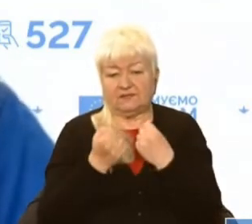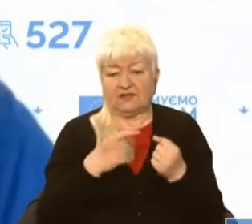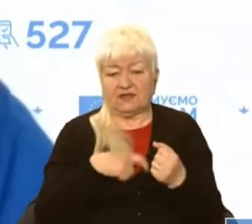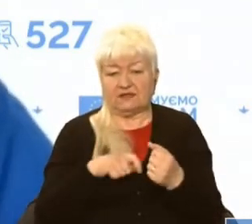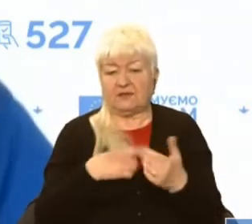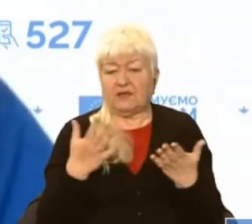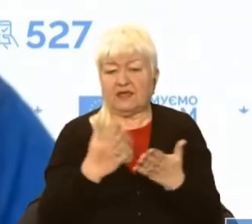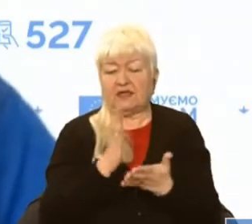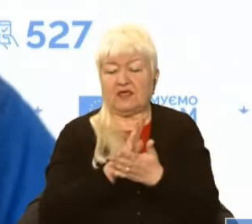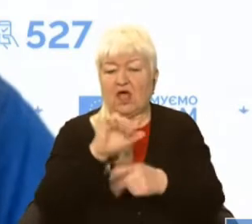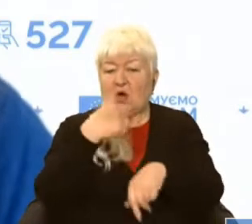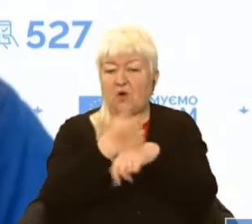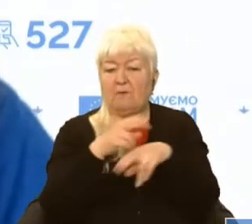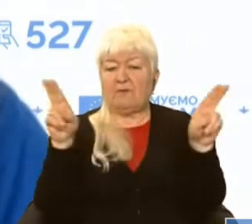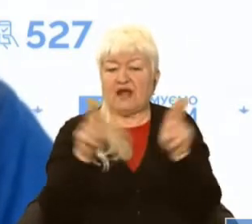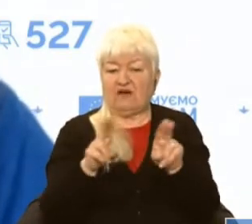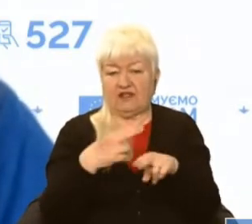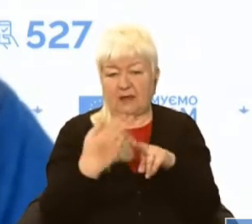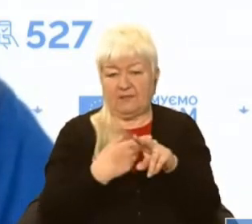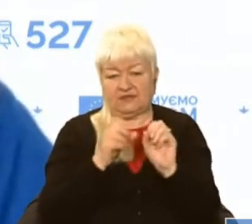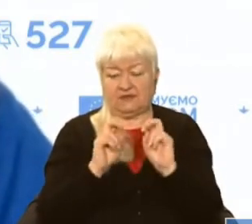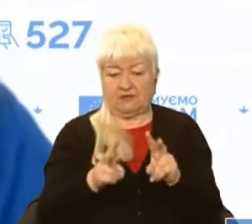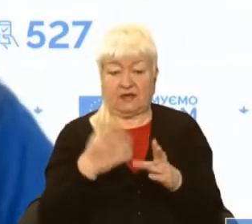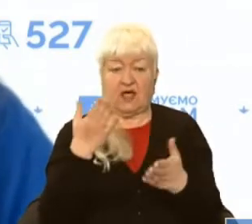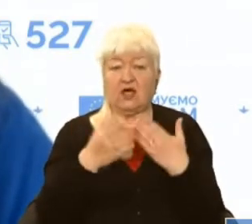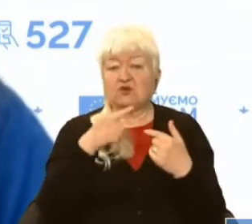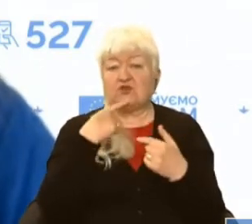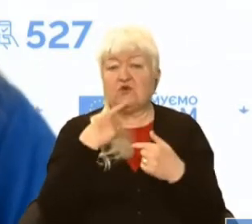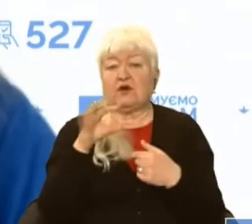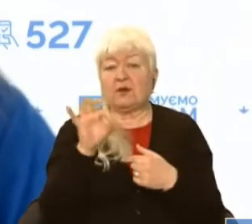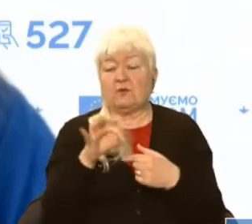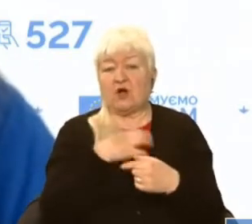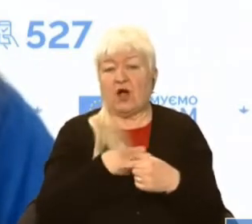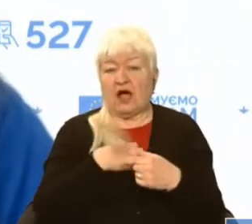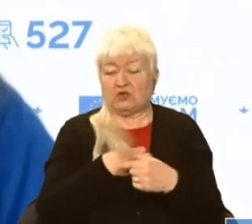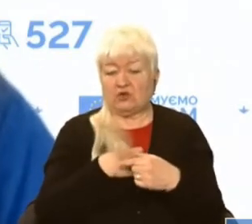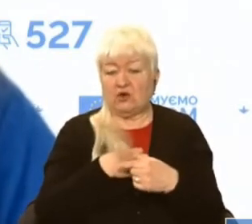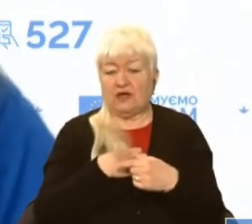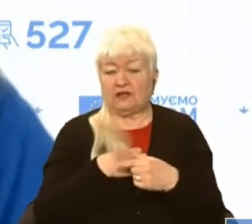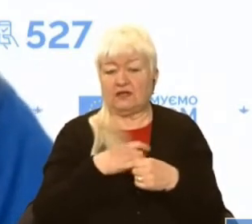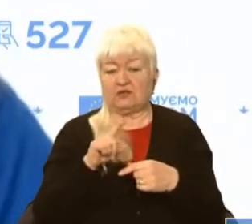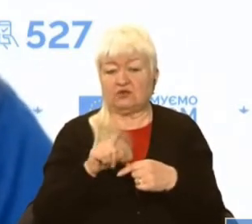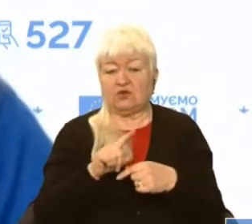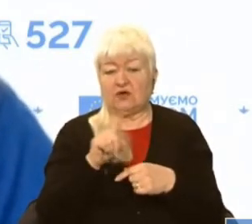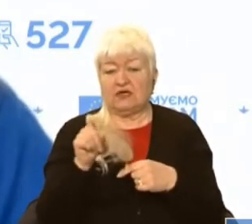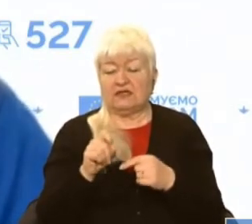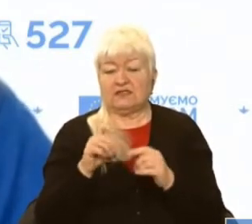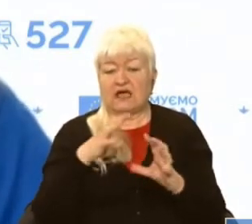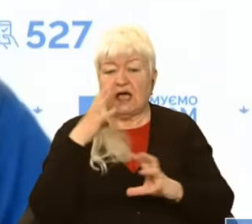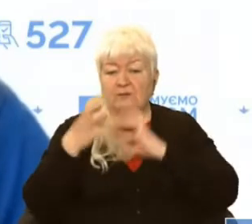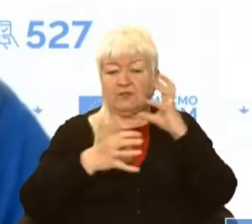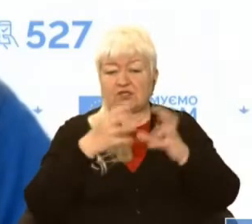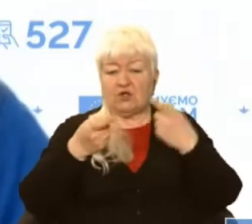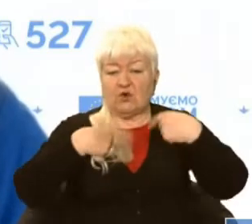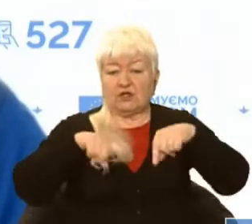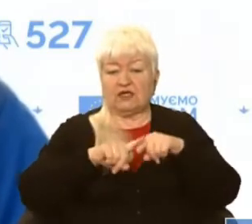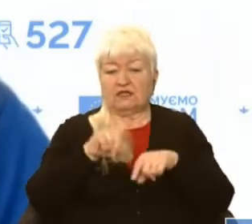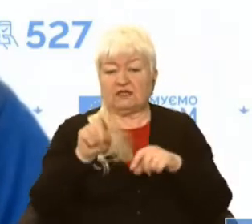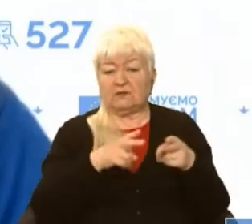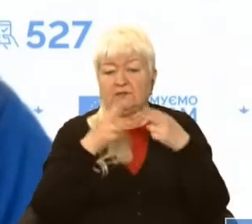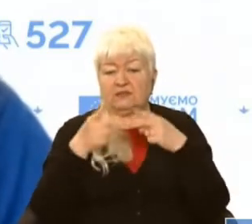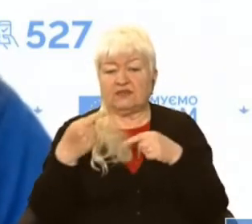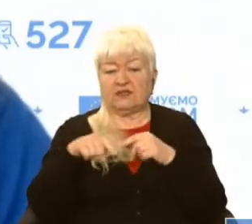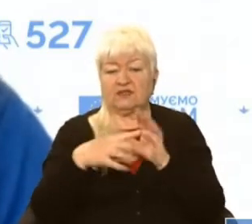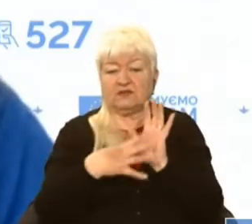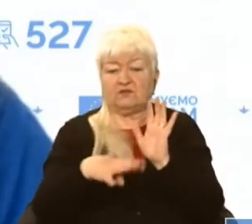основні правила безпеки. І якщо ми говоримо про актуальність, то, за оціночними даними Міжнародної організації з міграції, з